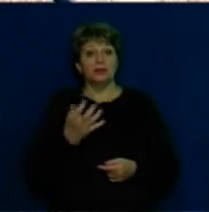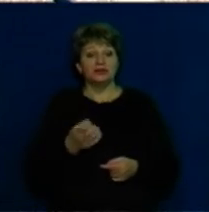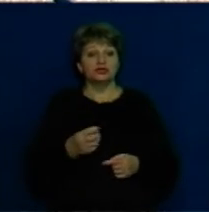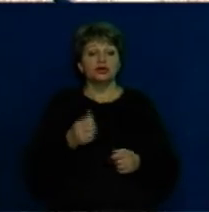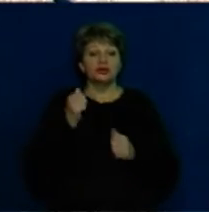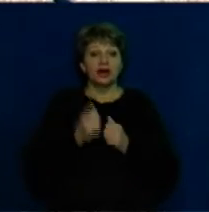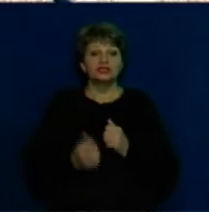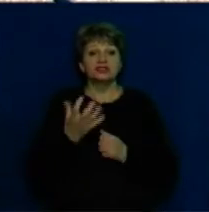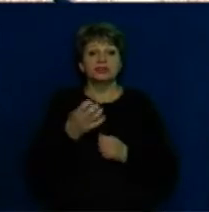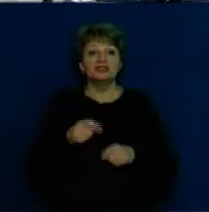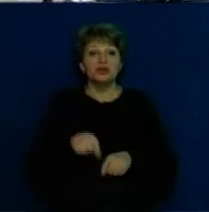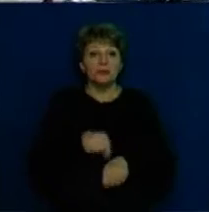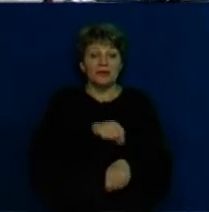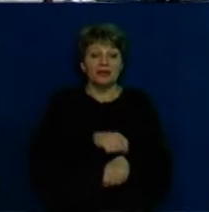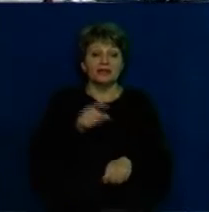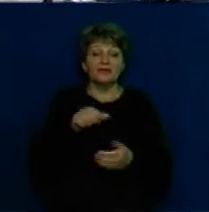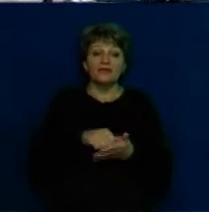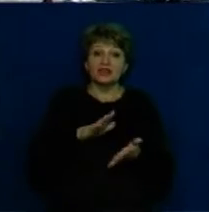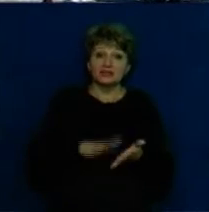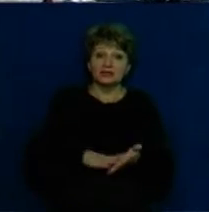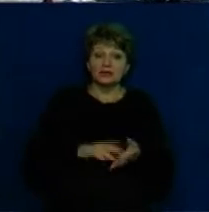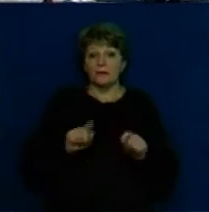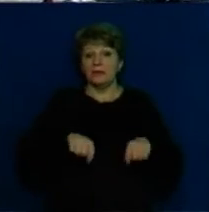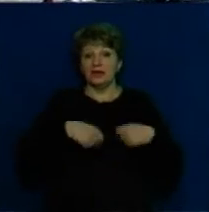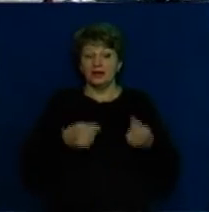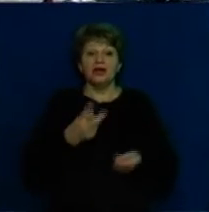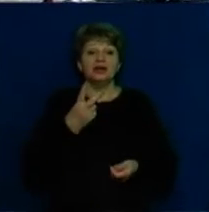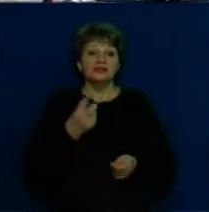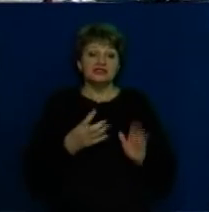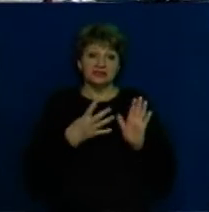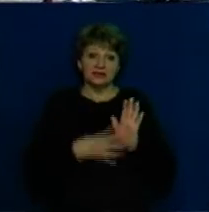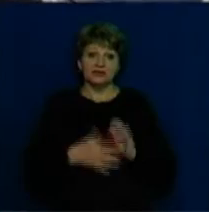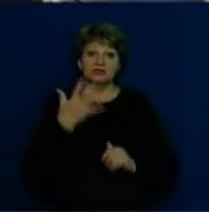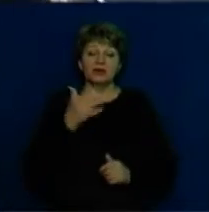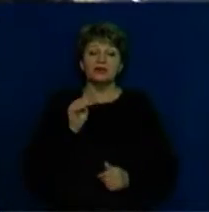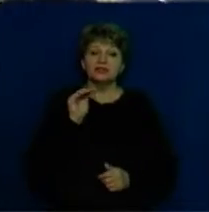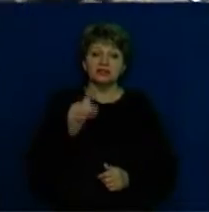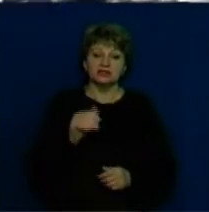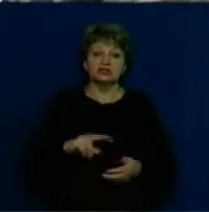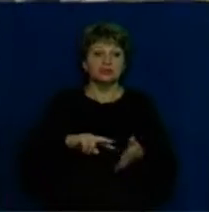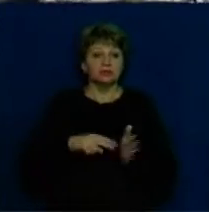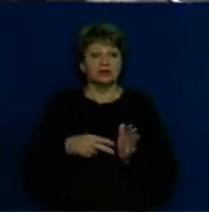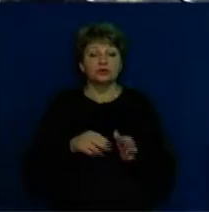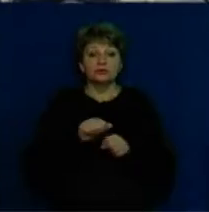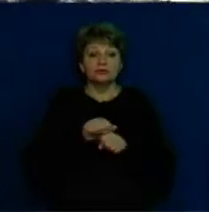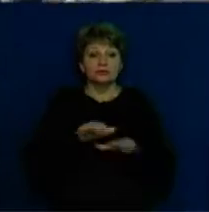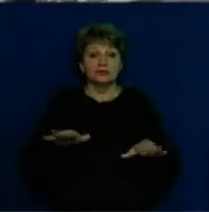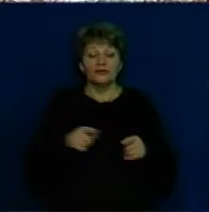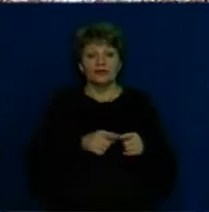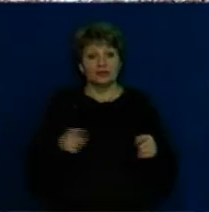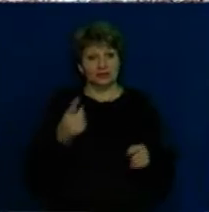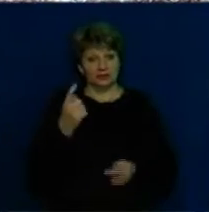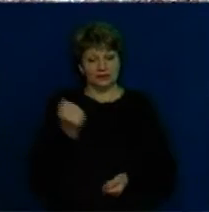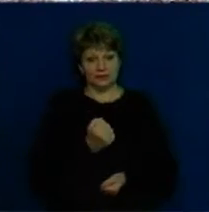Він фіксує, передає. 295 тисяч доз вакцини планують розповсюдити Черкащиною упродовж тижня.